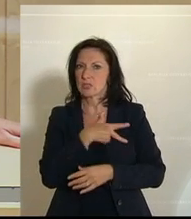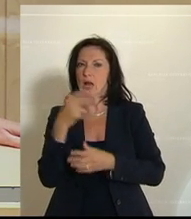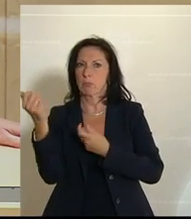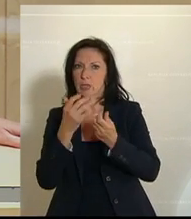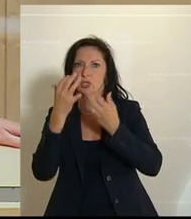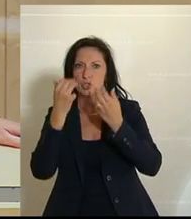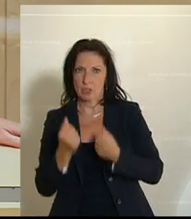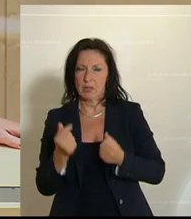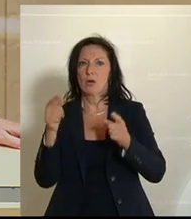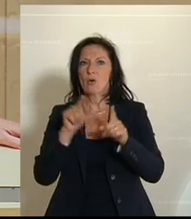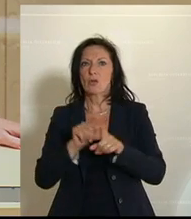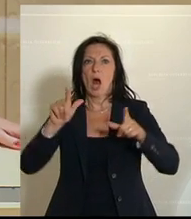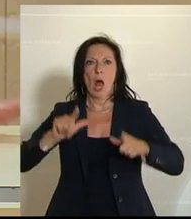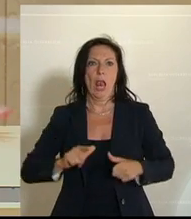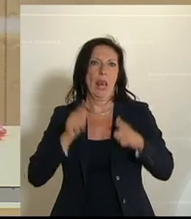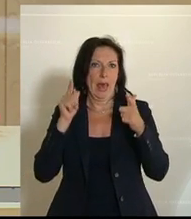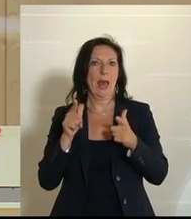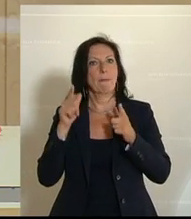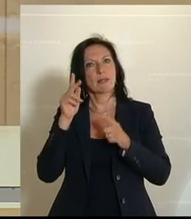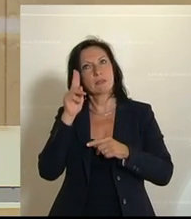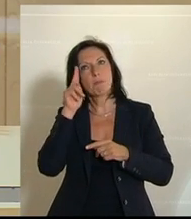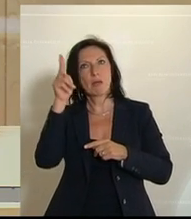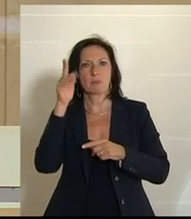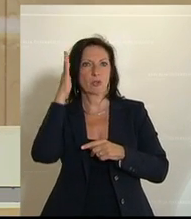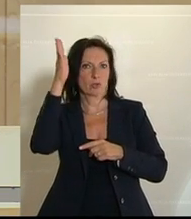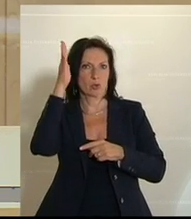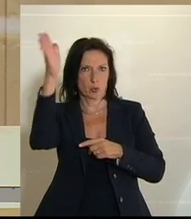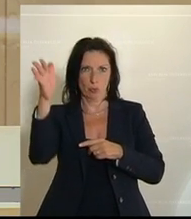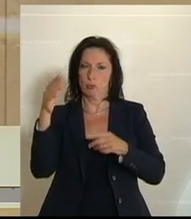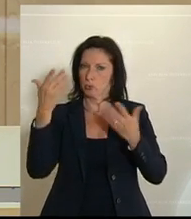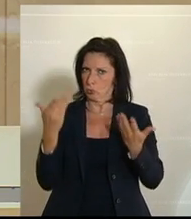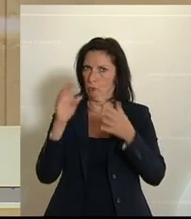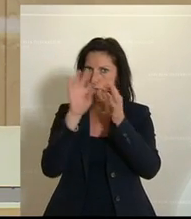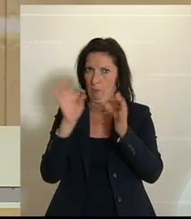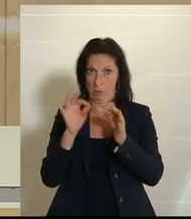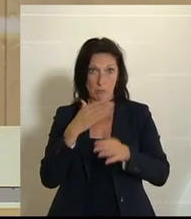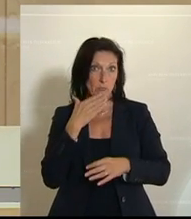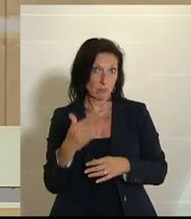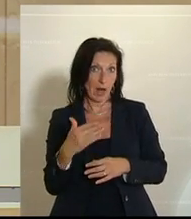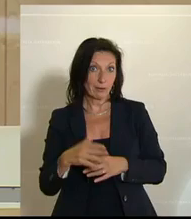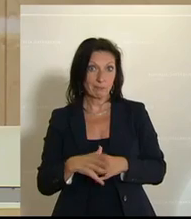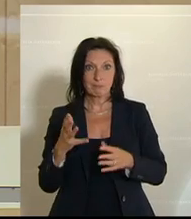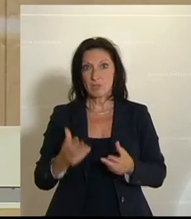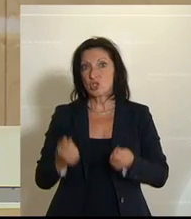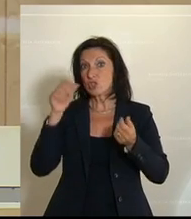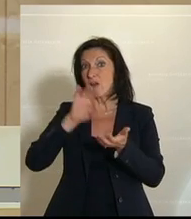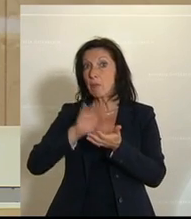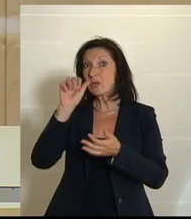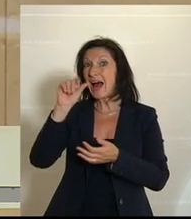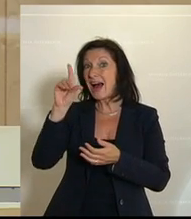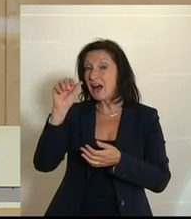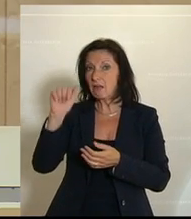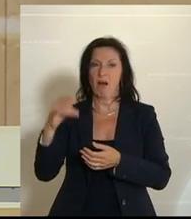und von Lebensperspektiven. Das sind die richtigen Worte, danke auch davon, auch die Schwerpunkte der Ader sind in Ordnung,